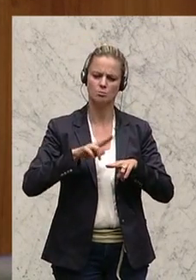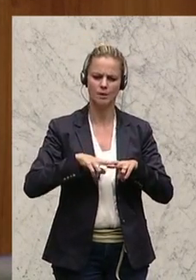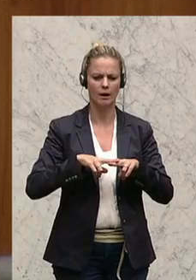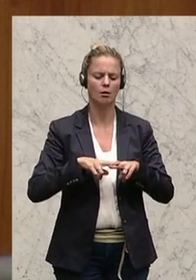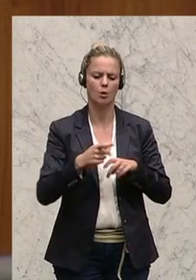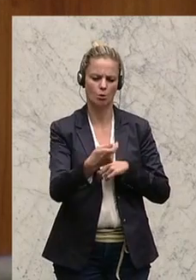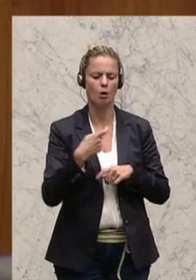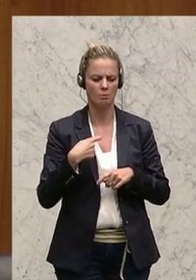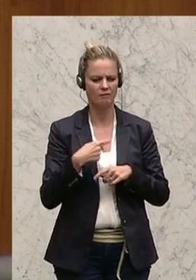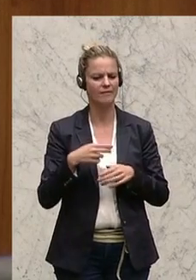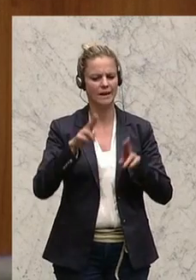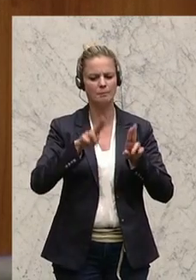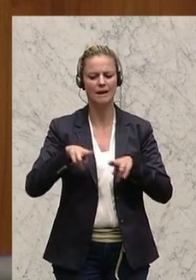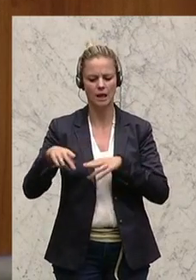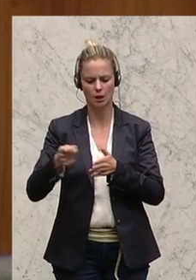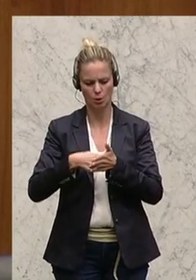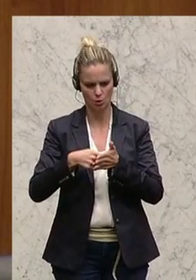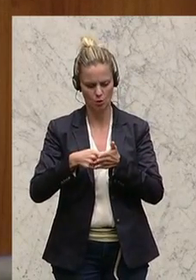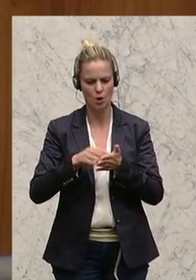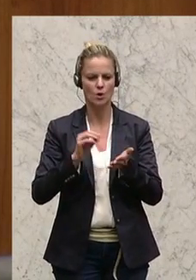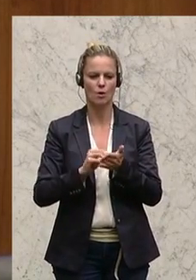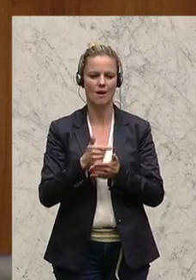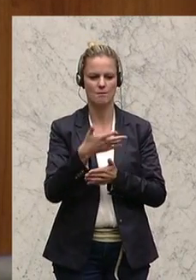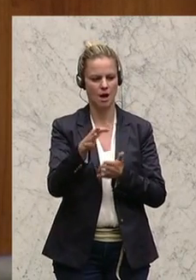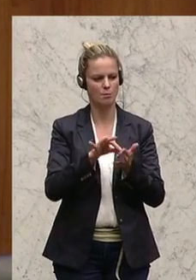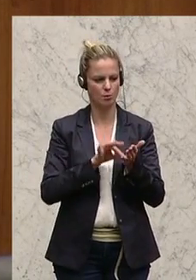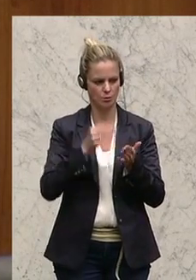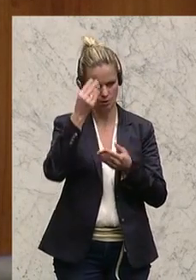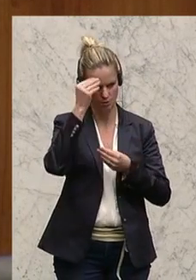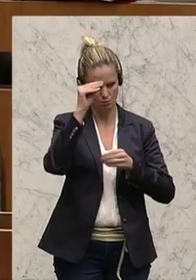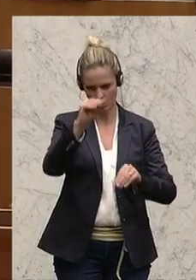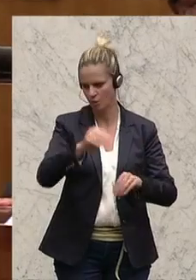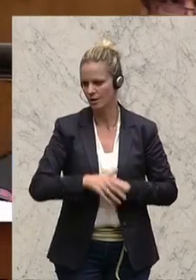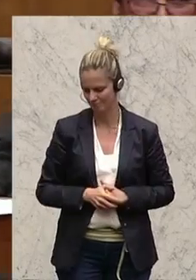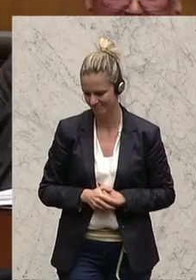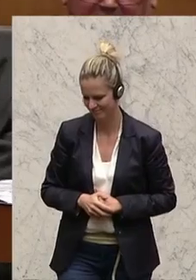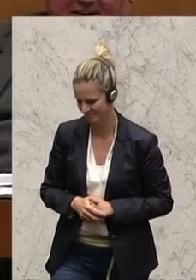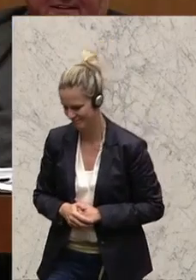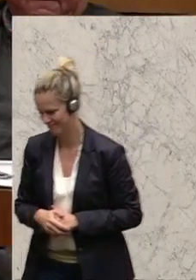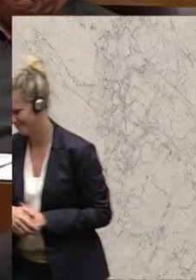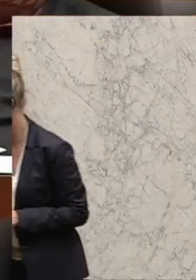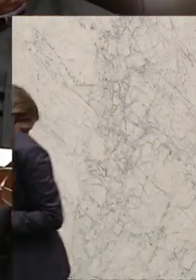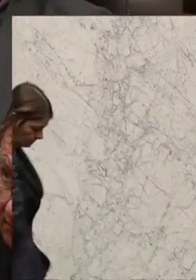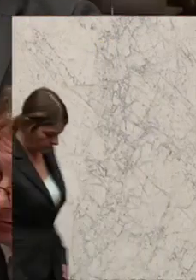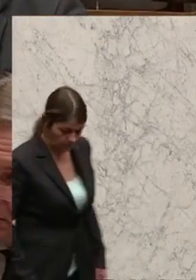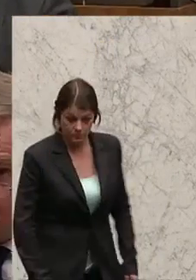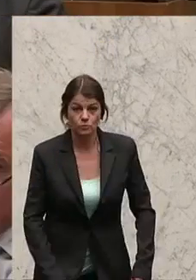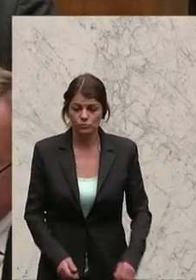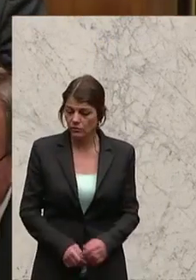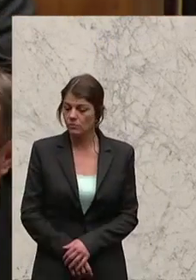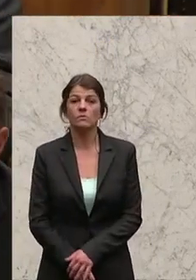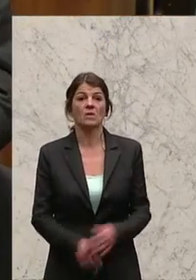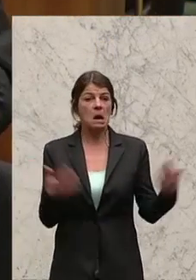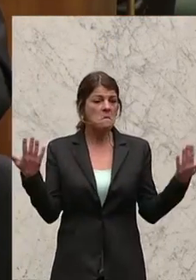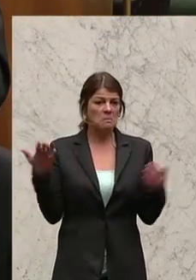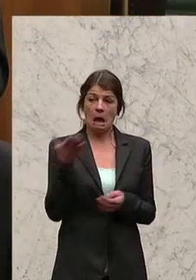machen, ich habe gar kein Problem damit. Ich darf vielleicht auf ein paar Punkte noch hinweisen. Es ist natürlich leicht, hier sich herzustellen und zu sagen, an